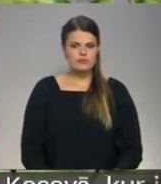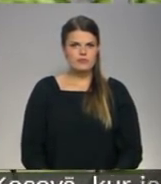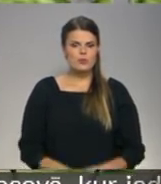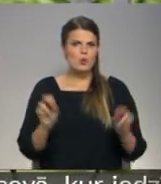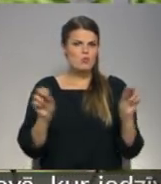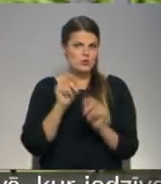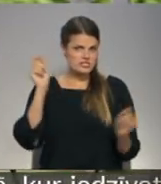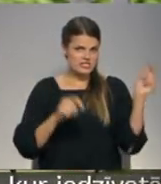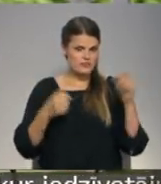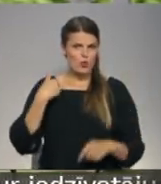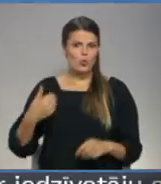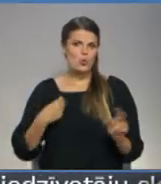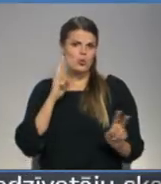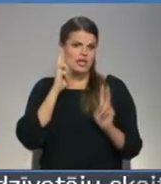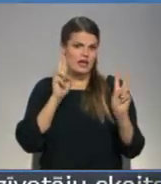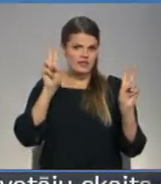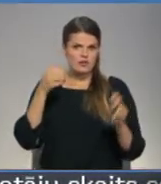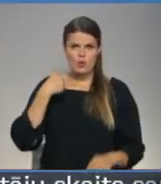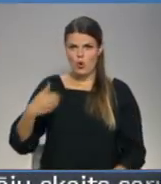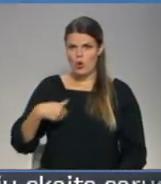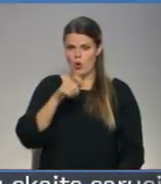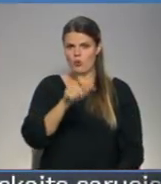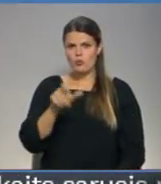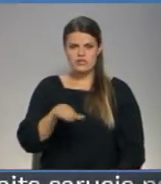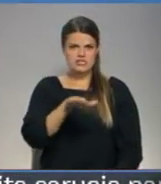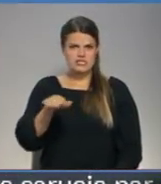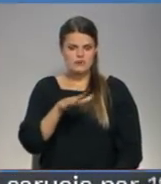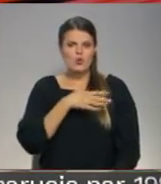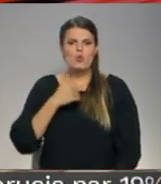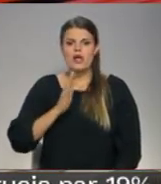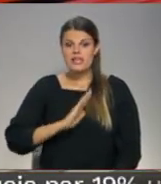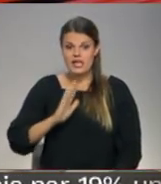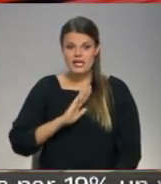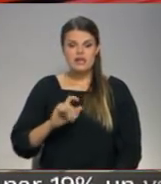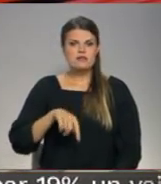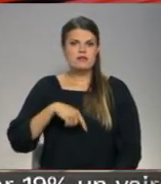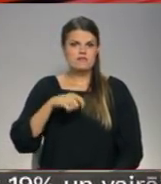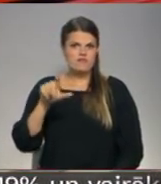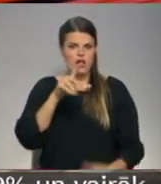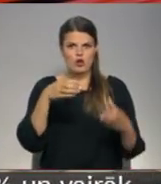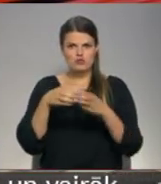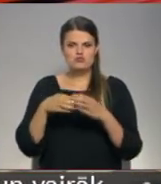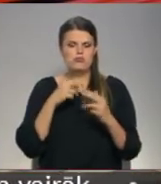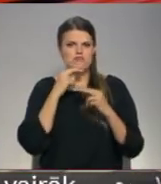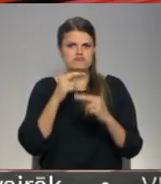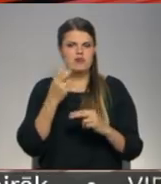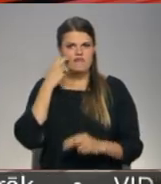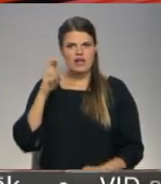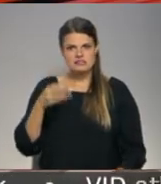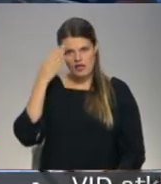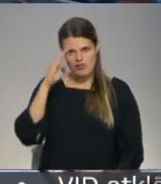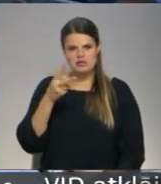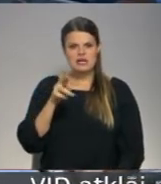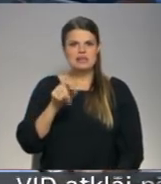Mūzikas festivāla kuldīga dimda kuldīdznieku Kaņuku ģimene ļoti gaidīja, jo vairākas grupas īpaši iecīnīja vecākais dāls